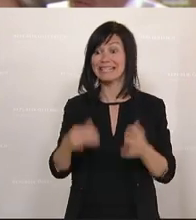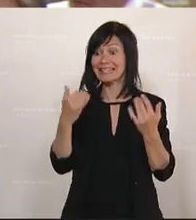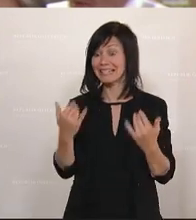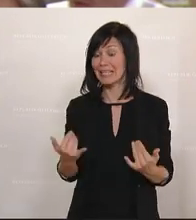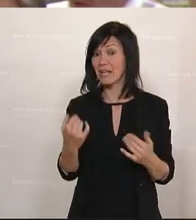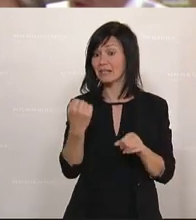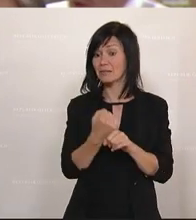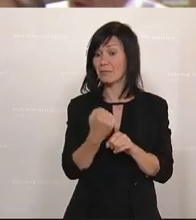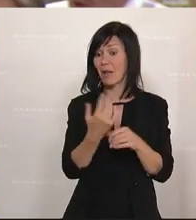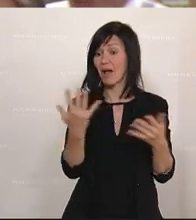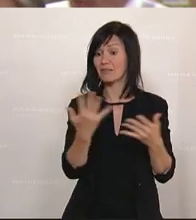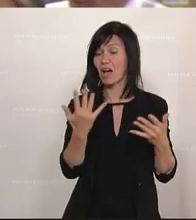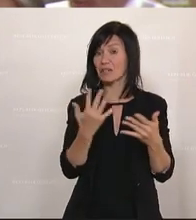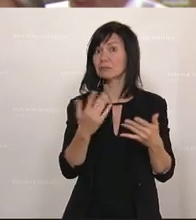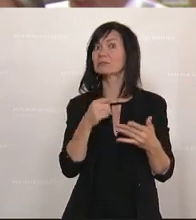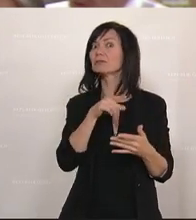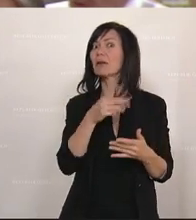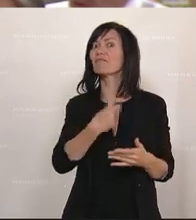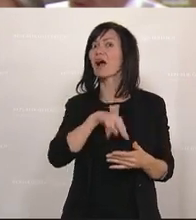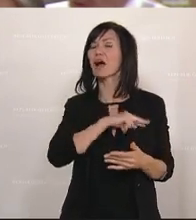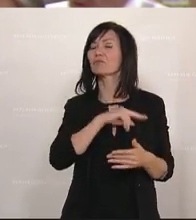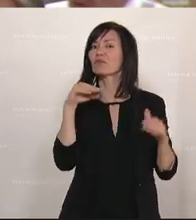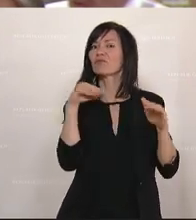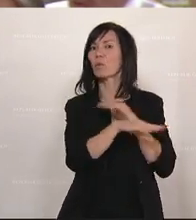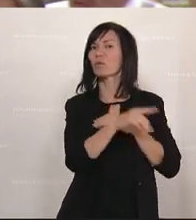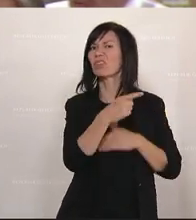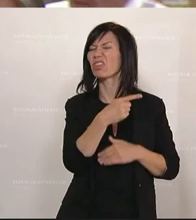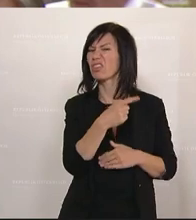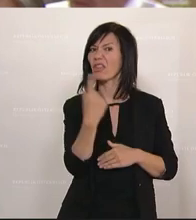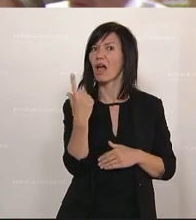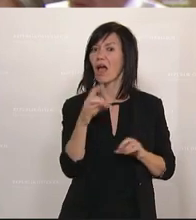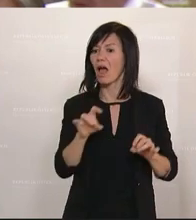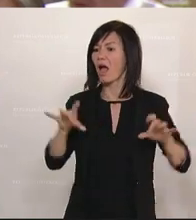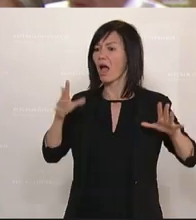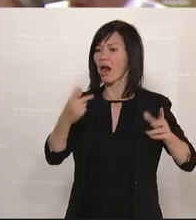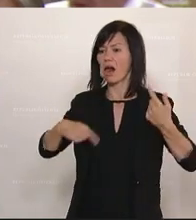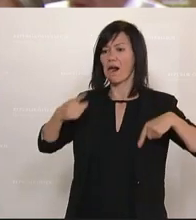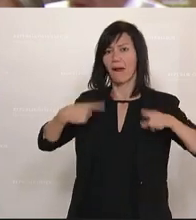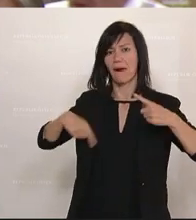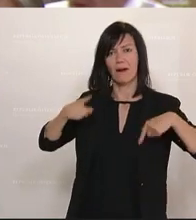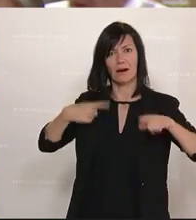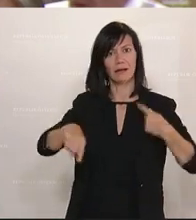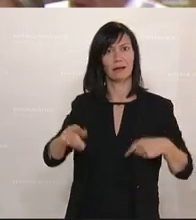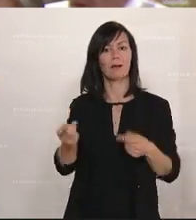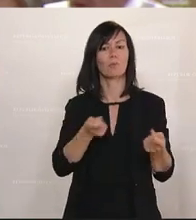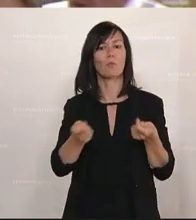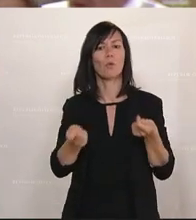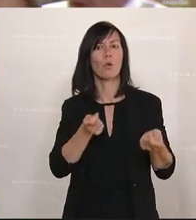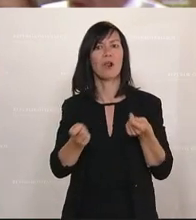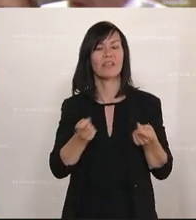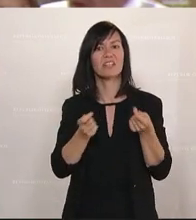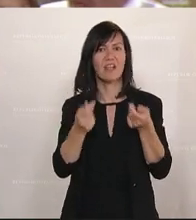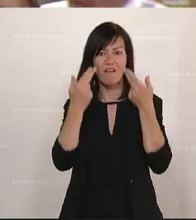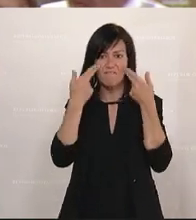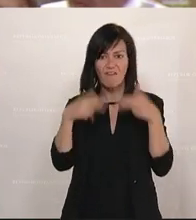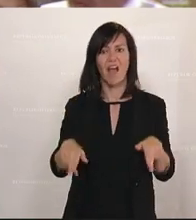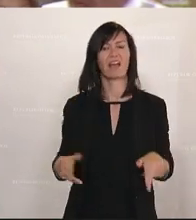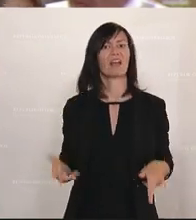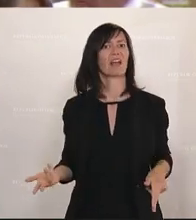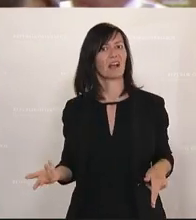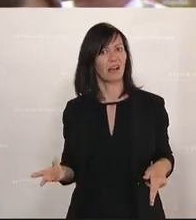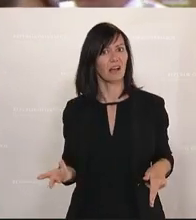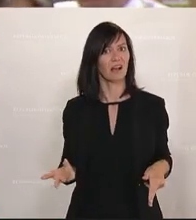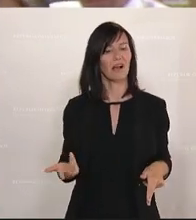ist Flucht vor Verantwortung, ist politische Feigheit und ist überhaupt mangelnder Respekt vor dem